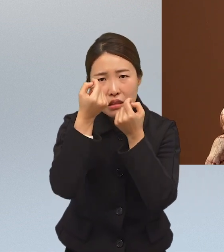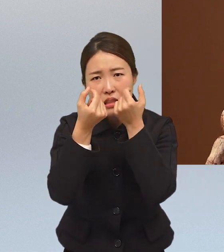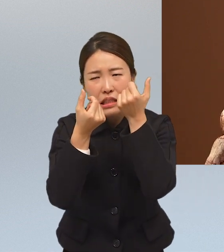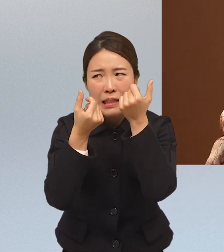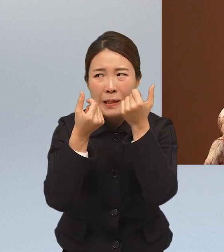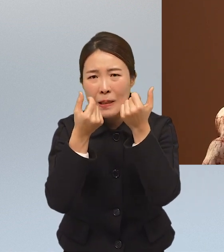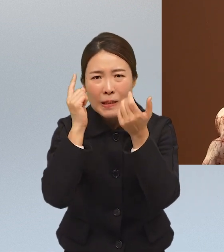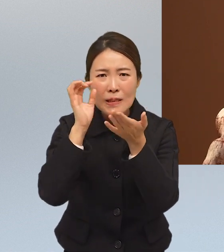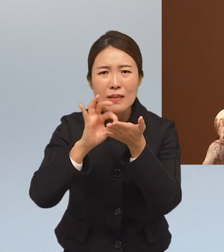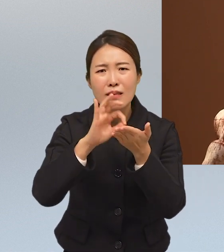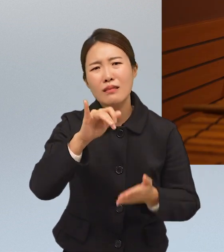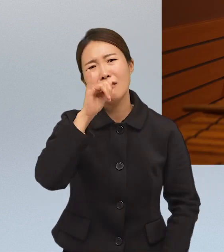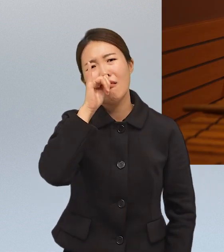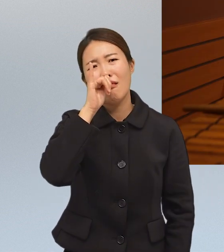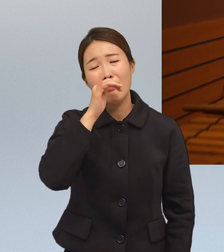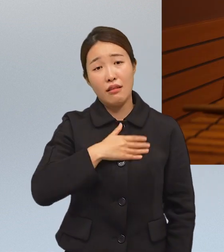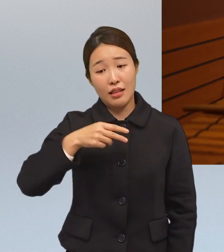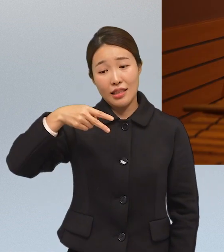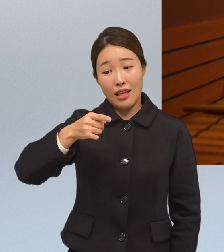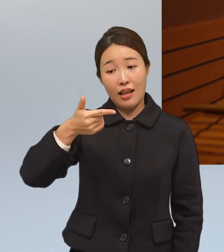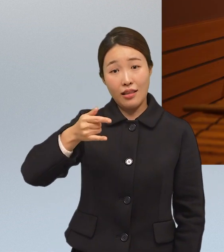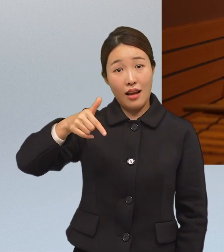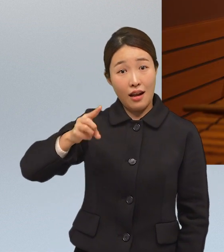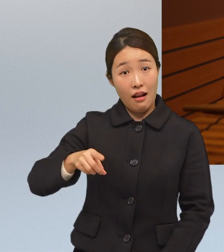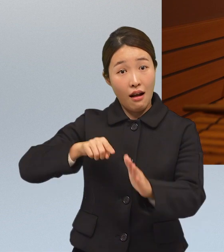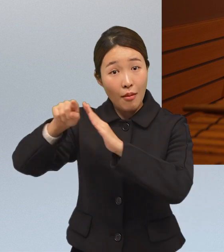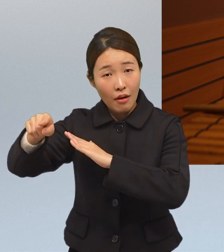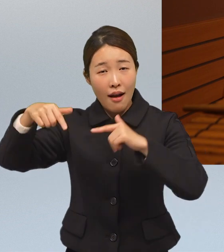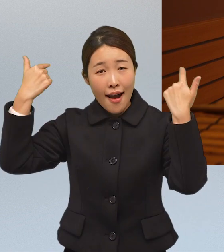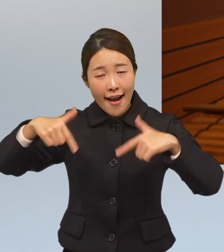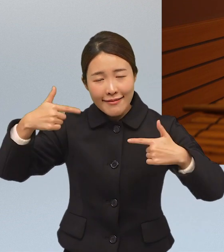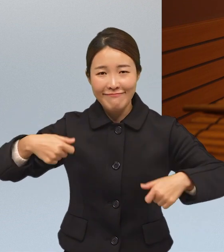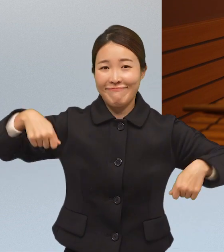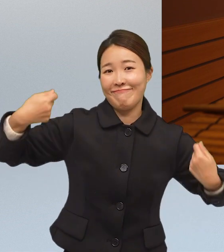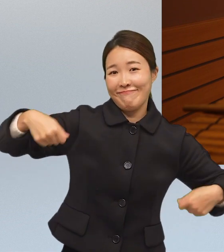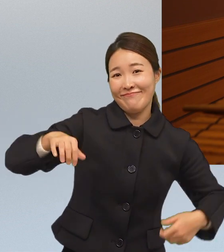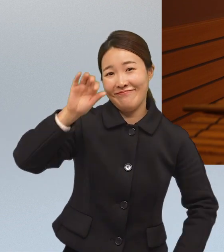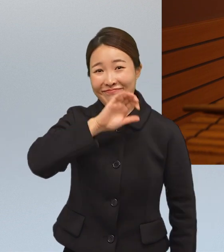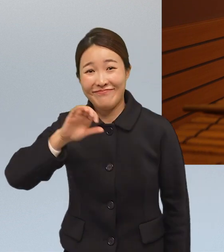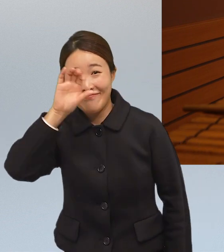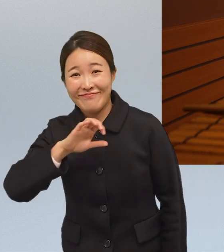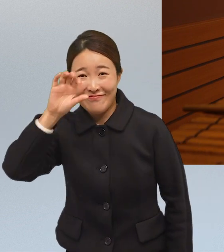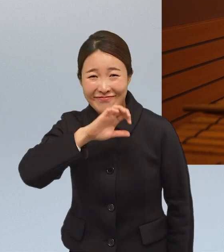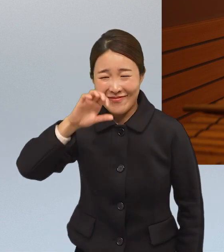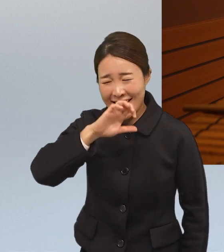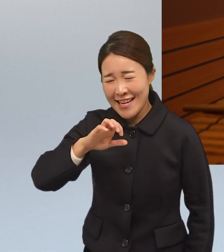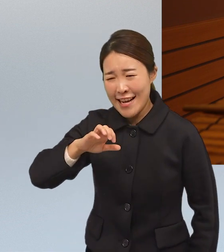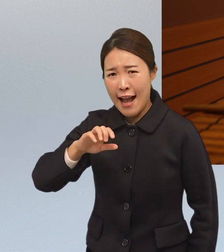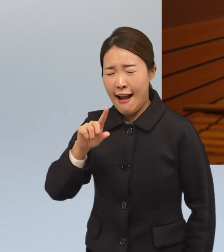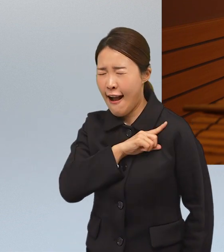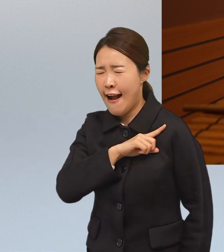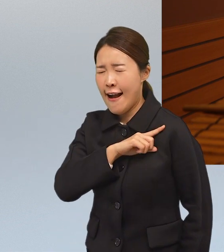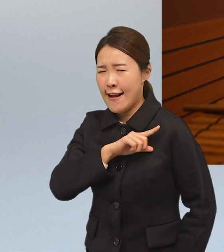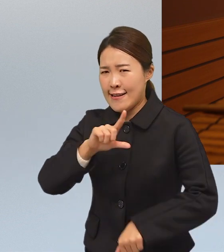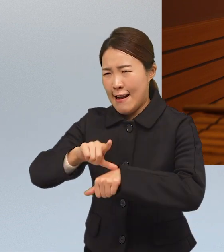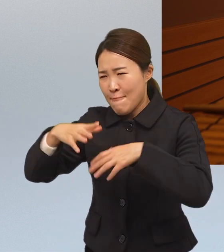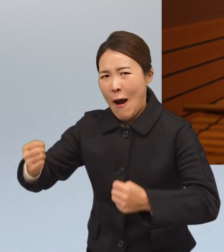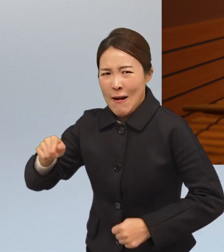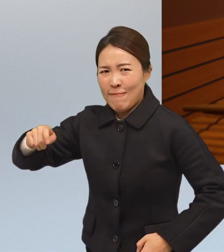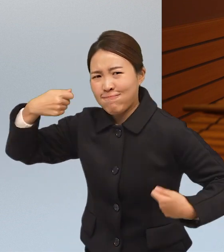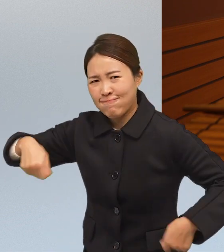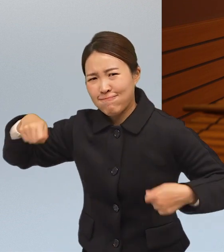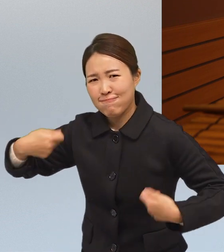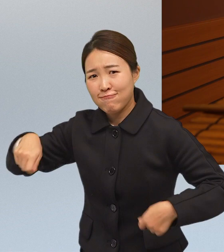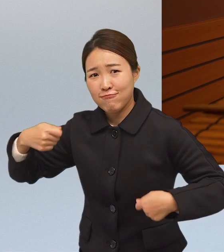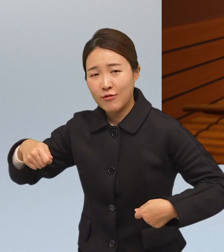있다는 걸 느꼈어요 제가 세네갈 가면 보통 항상 트레이닝하는데 시간을 가장 많이 할애를 하는데 저희